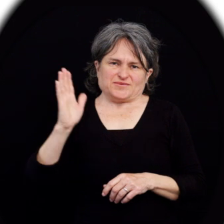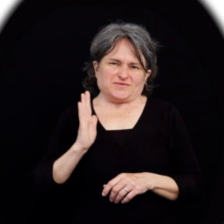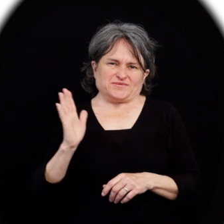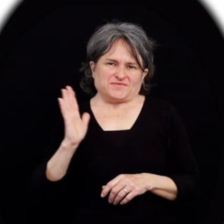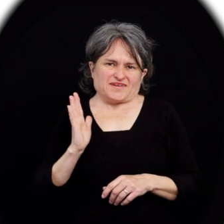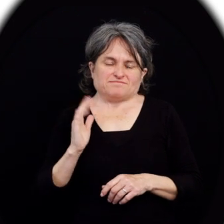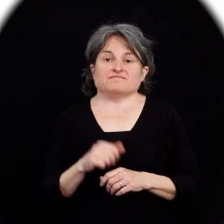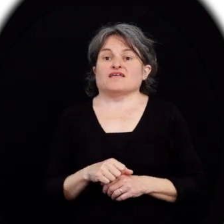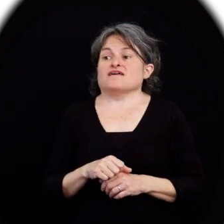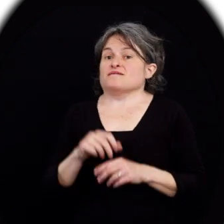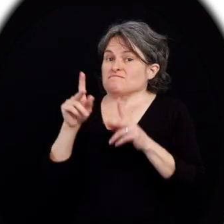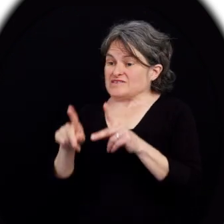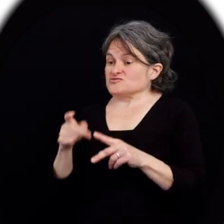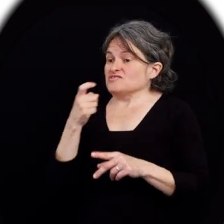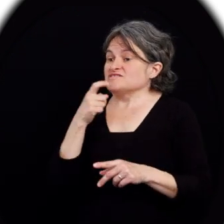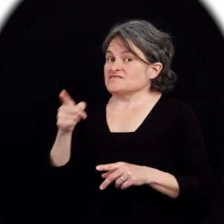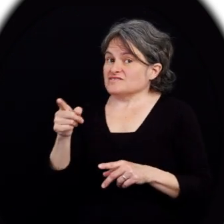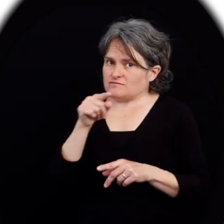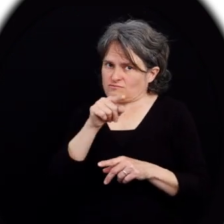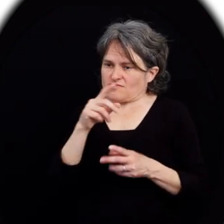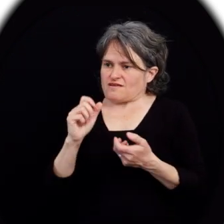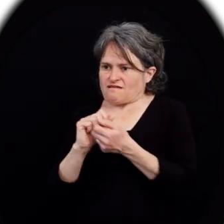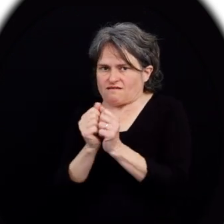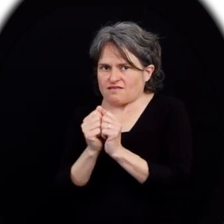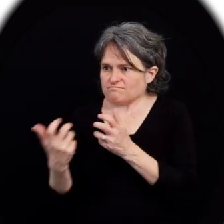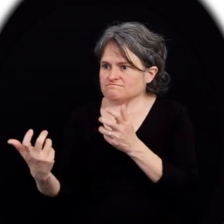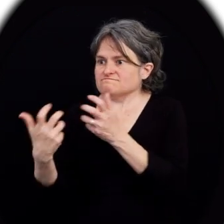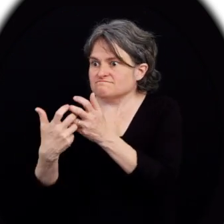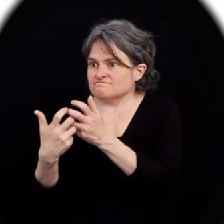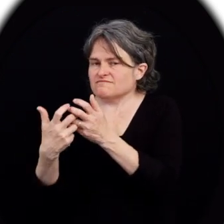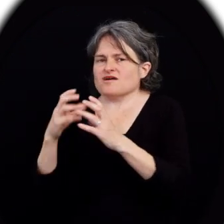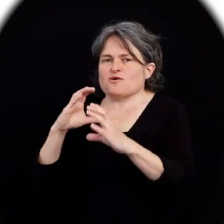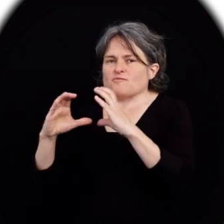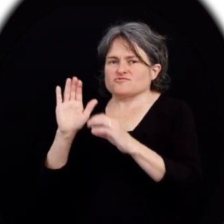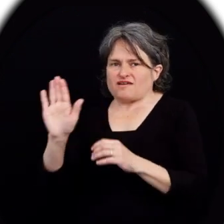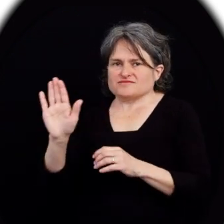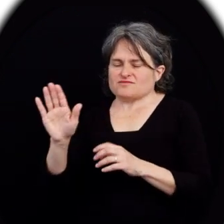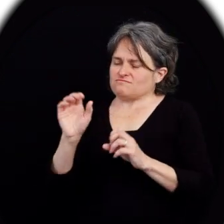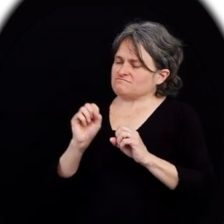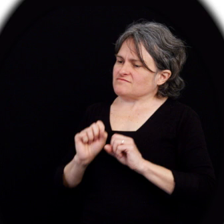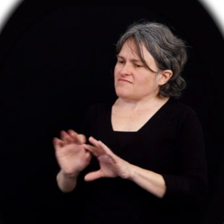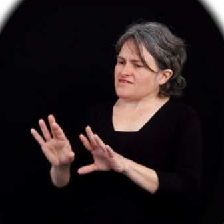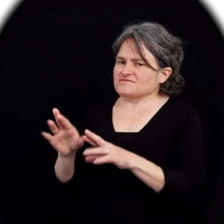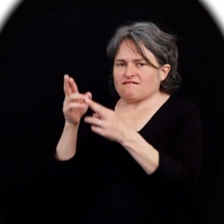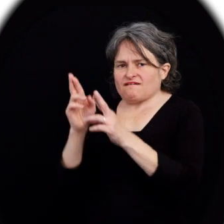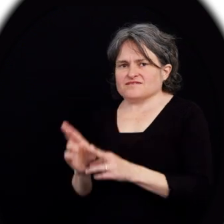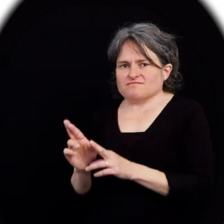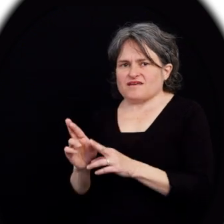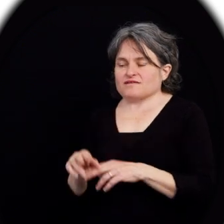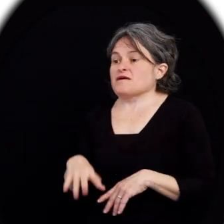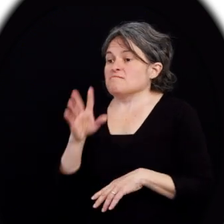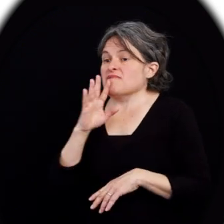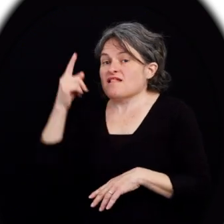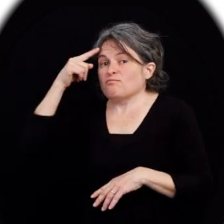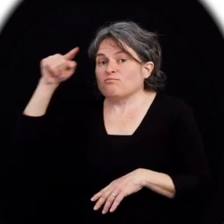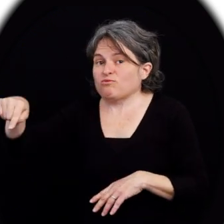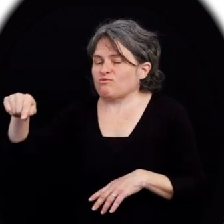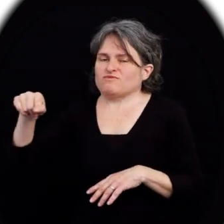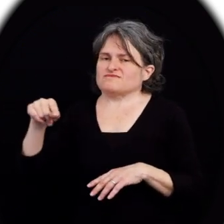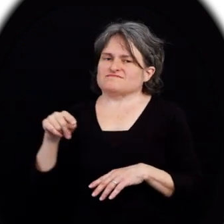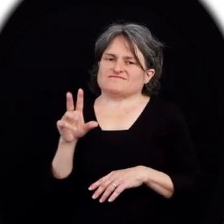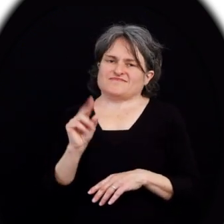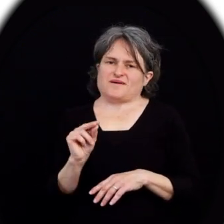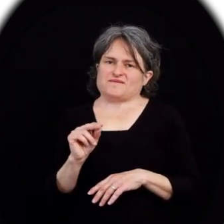sachez surtout vous adapter à la personne qui est devant vous. Respectez sa façon de communiquer et évitez de parler à sa place.